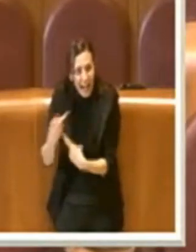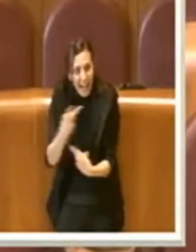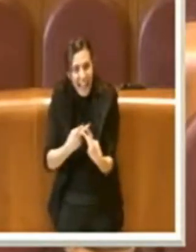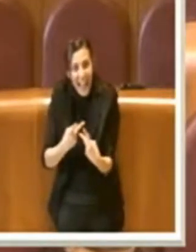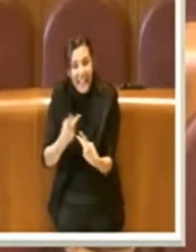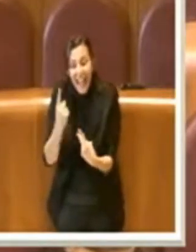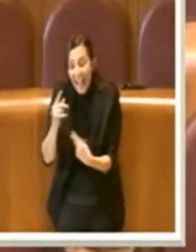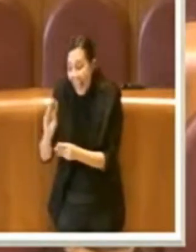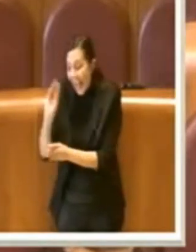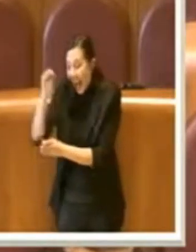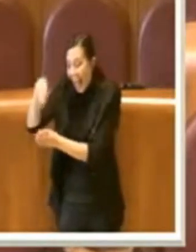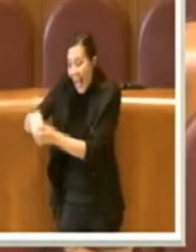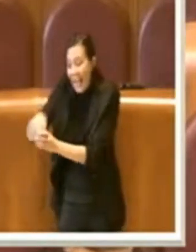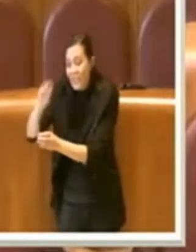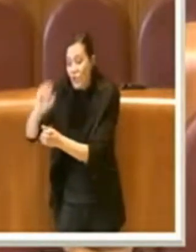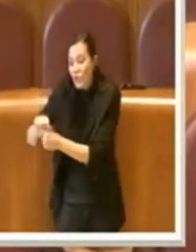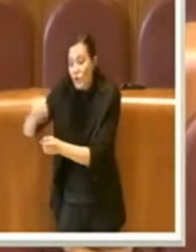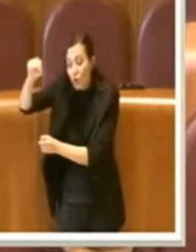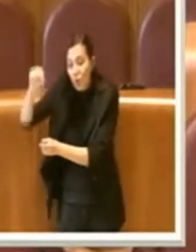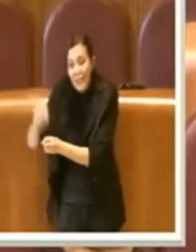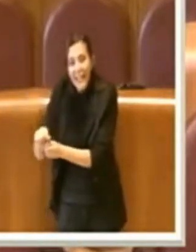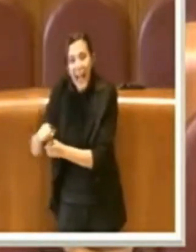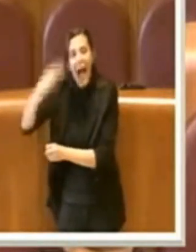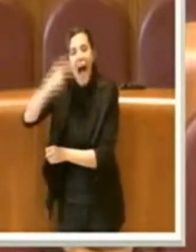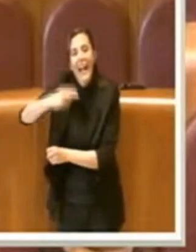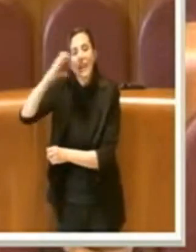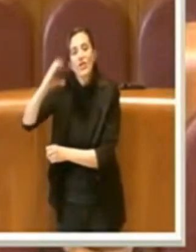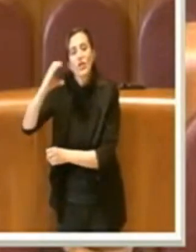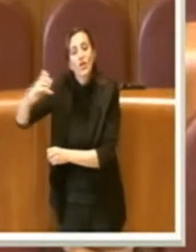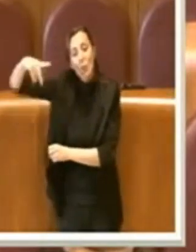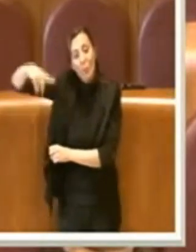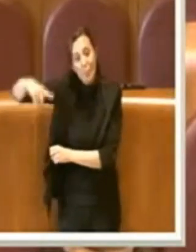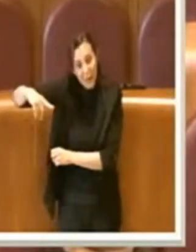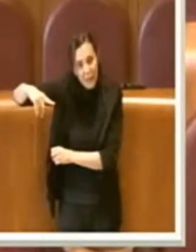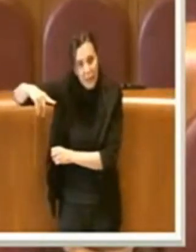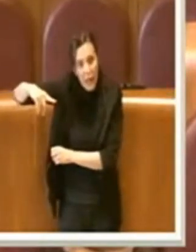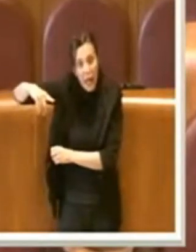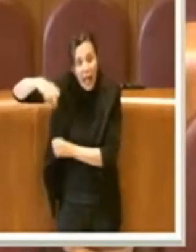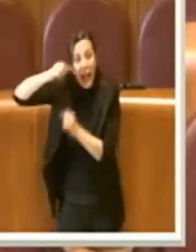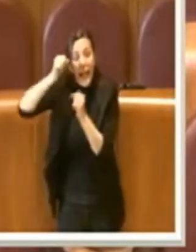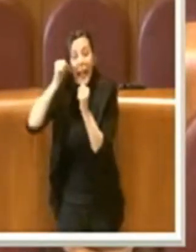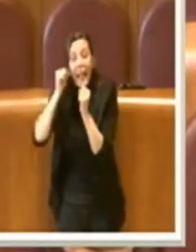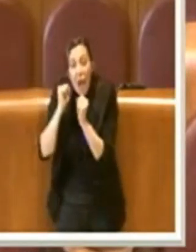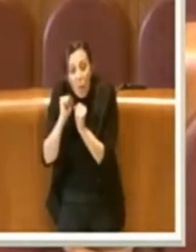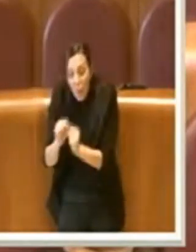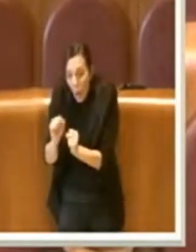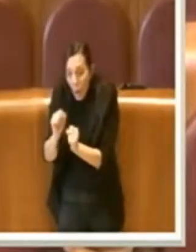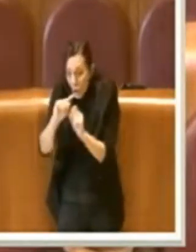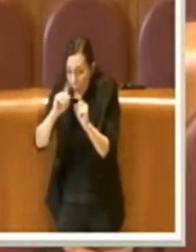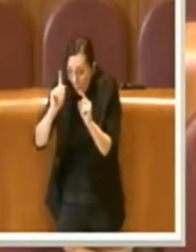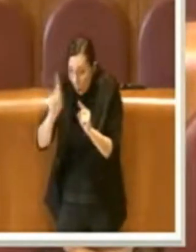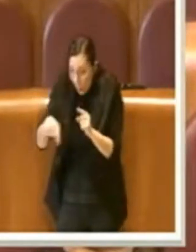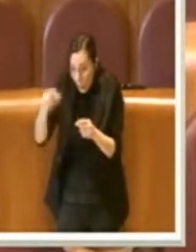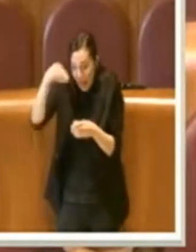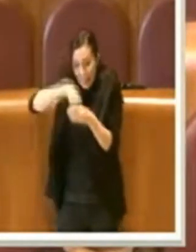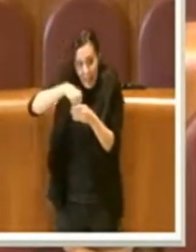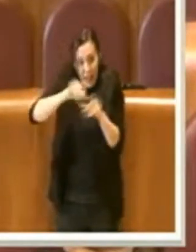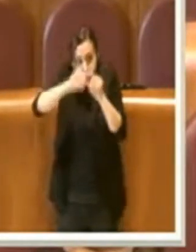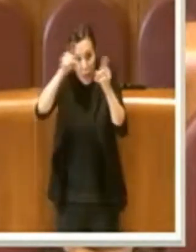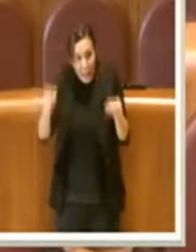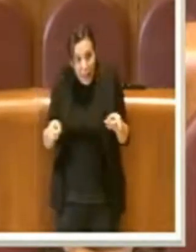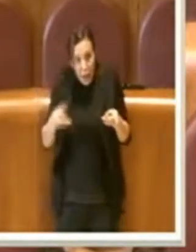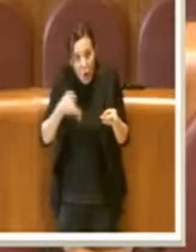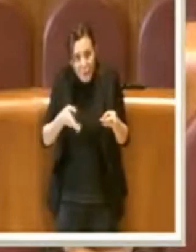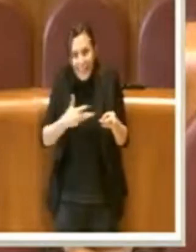dei cassonetti a norma HCCP, che possono stare anche all'interno. Perché è